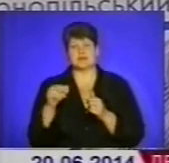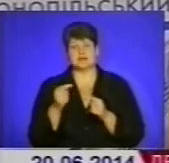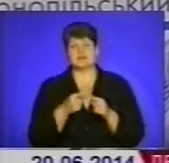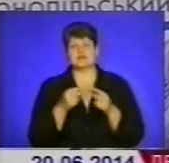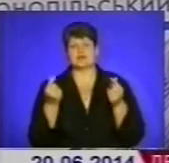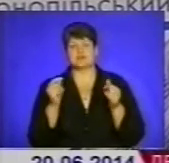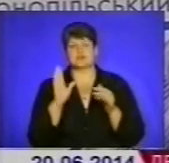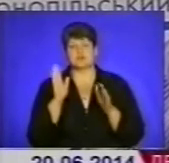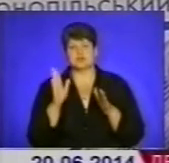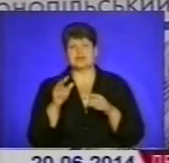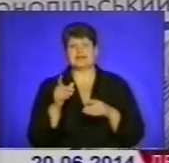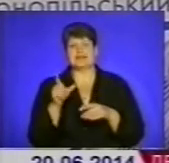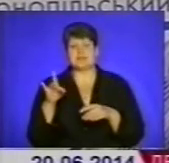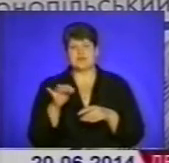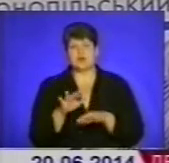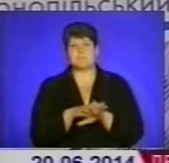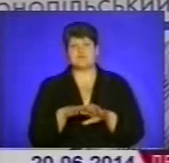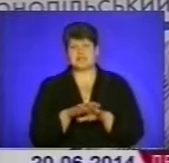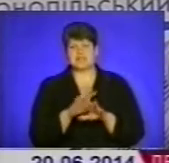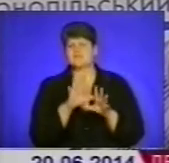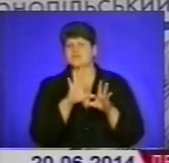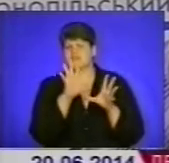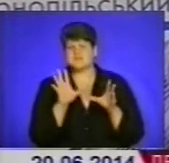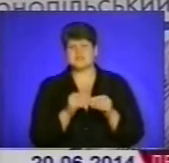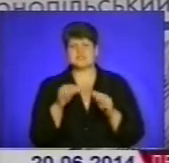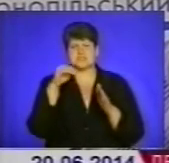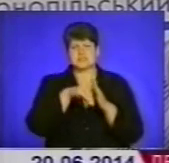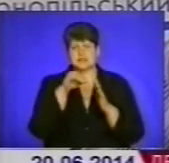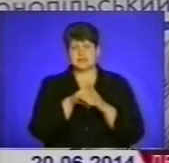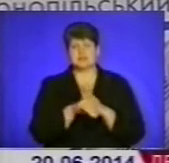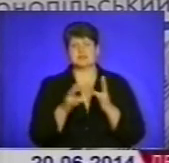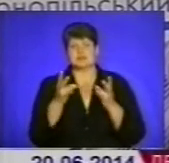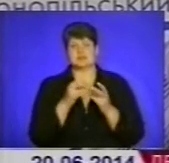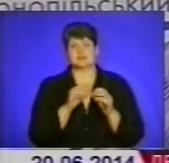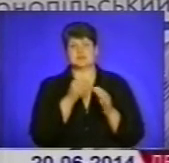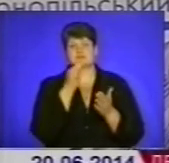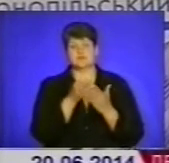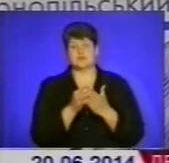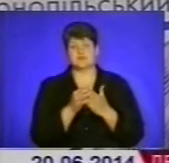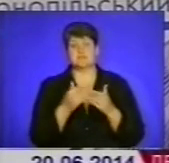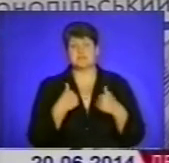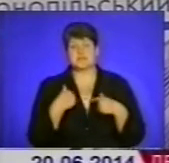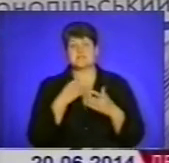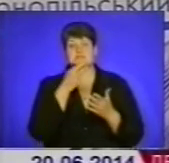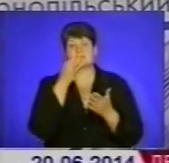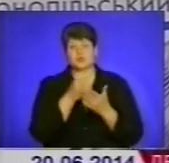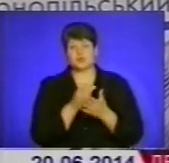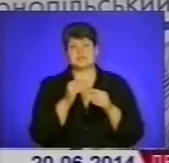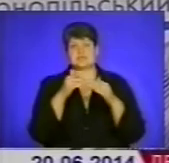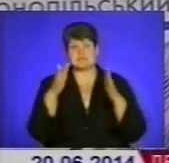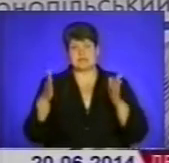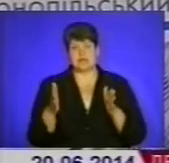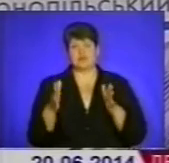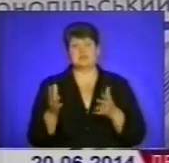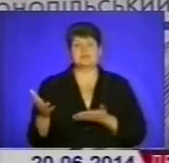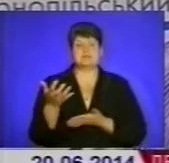правильно? Тобто всі скриньки, які були на Майдані, вони також мали би розвітувати. Ми звітуємо про ту скриньку, яку збирали і про яку ми